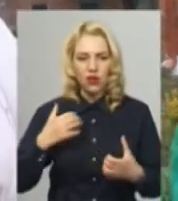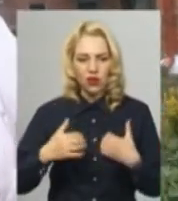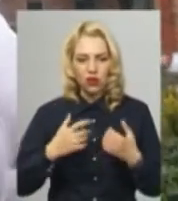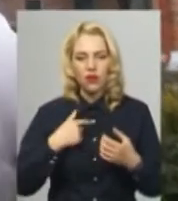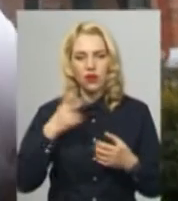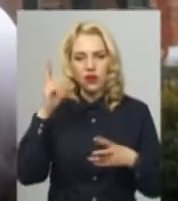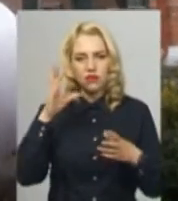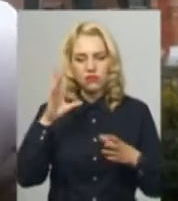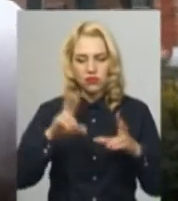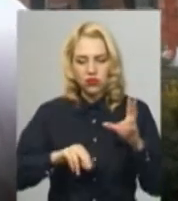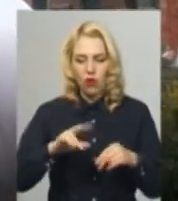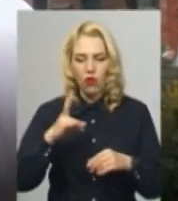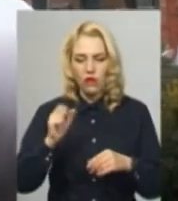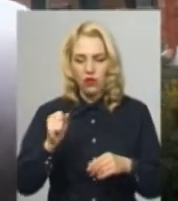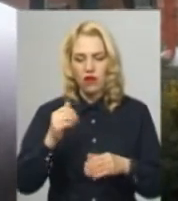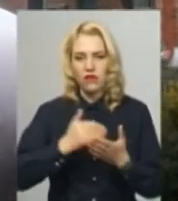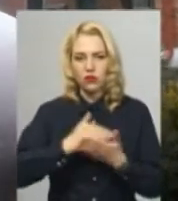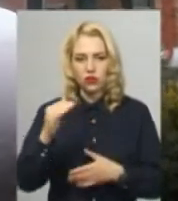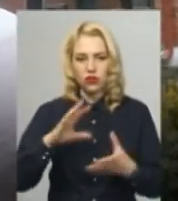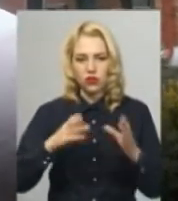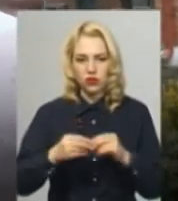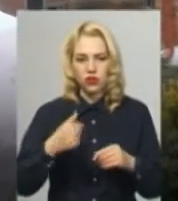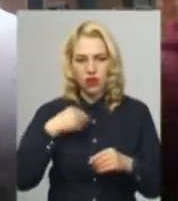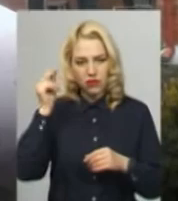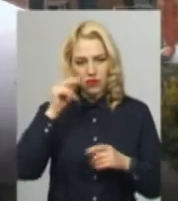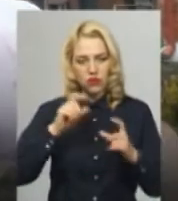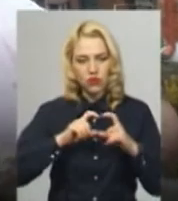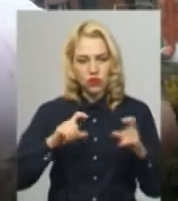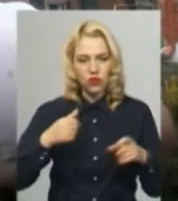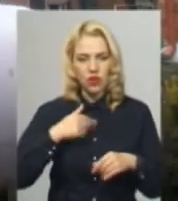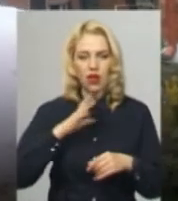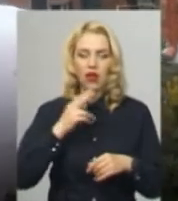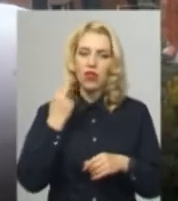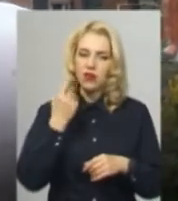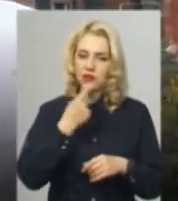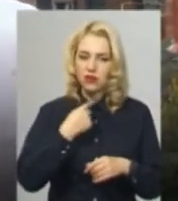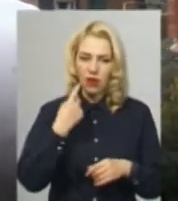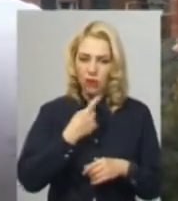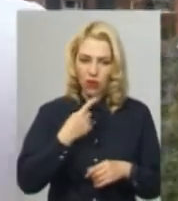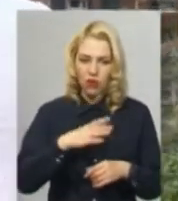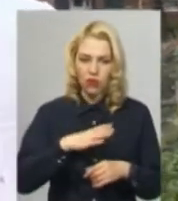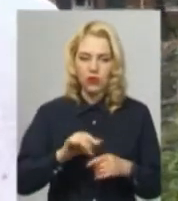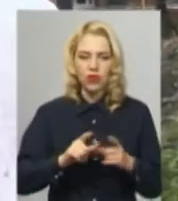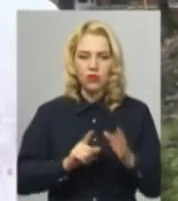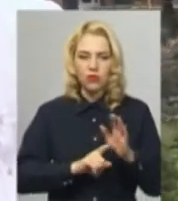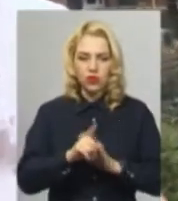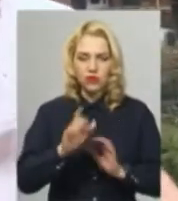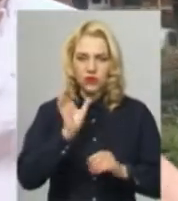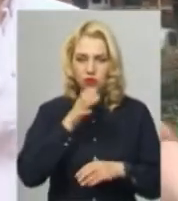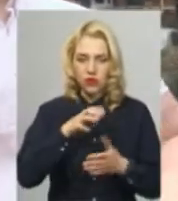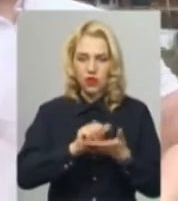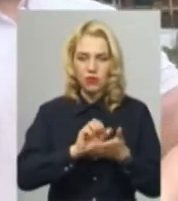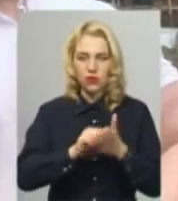приблизно три роки останні. Я навчаюся в школі, я вчив англійську мову, почав так серйозно займатися з